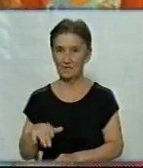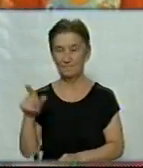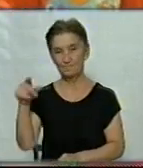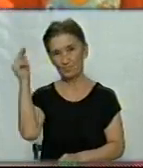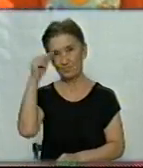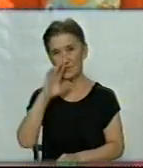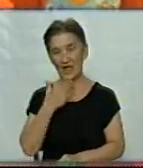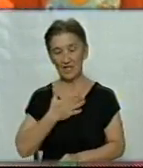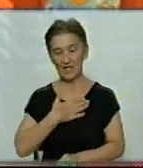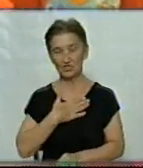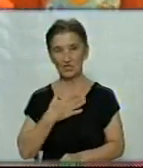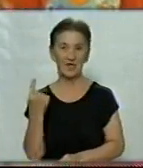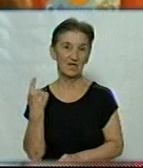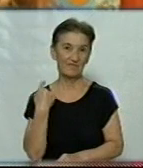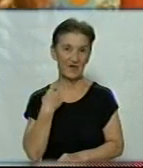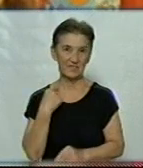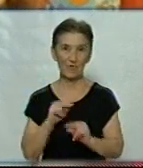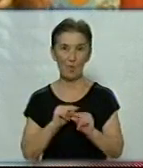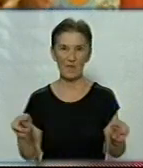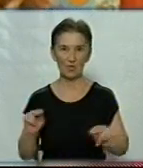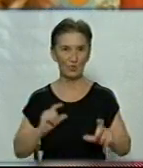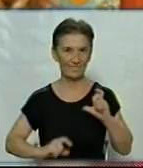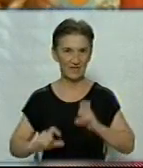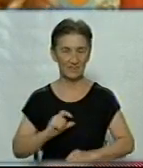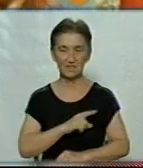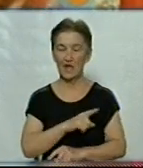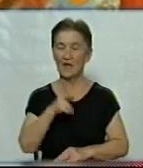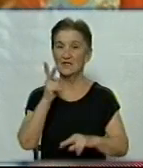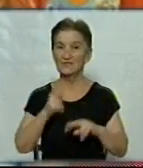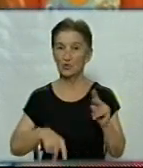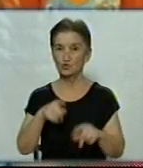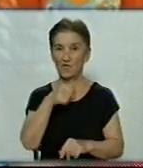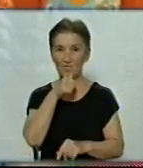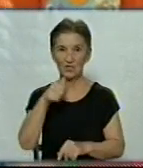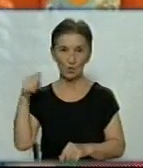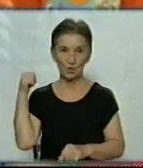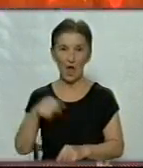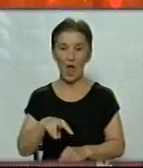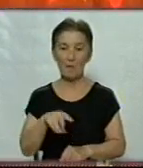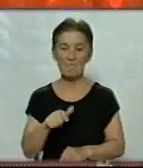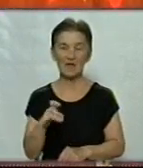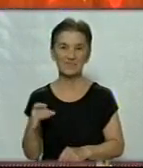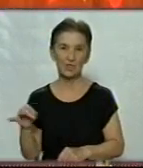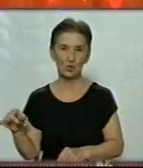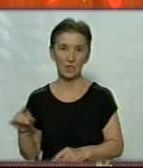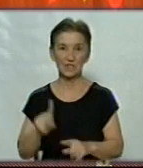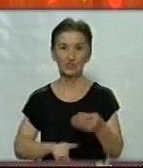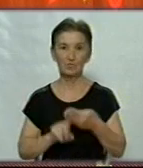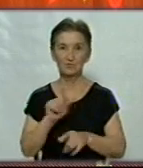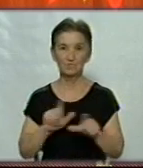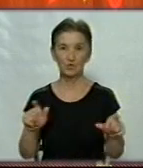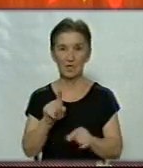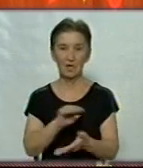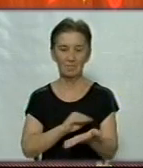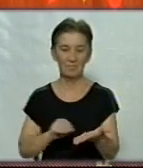Кіровоградському педагогічному університеті. Я закінчила в минулому році магістратуру. Навіть в початковій школі я писала